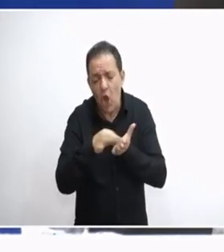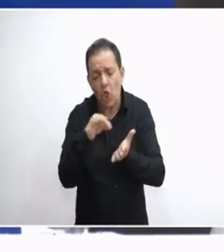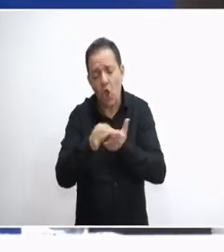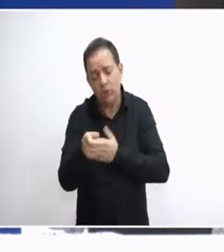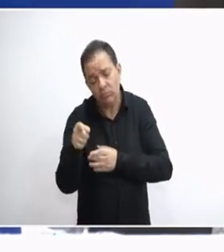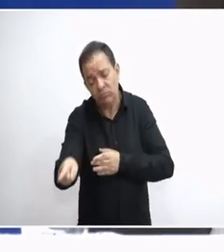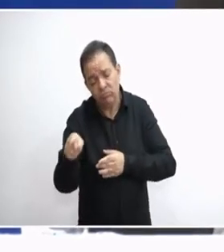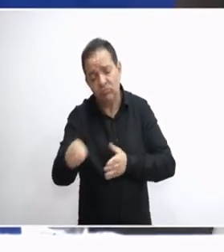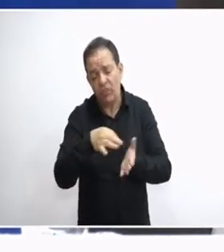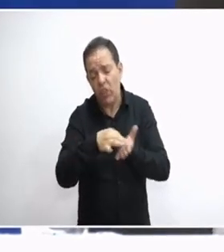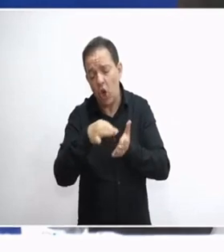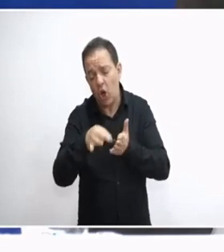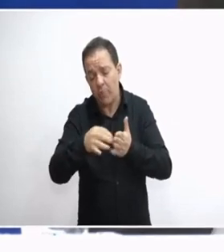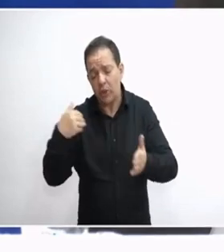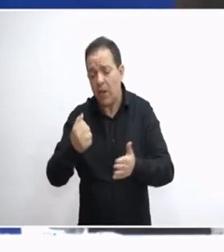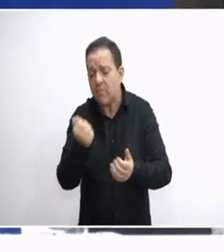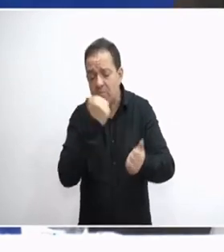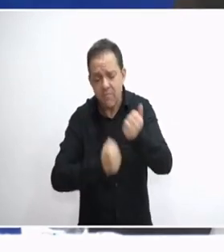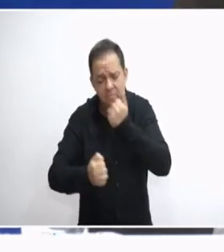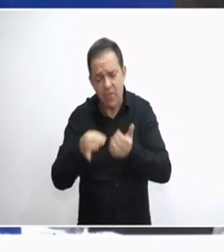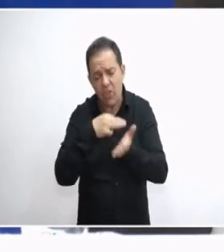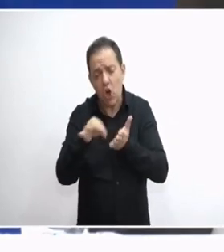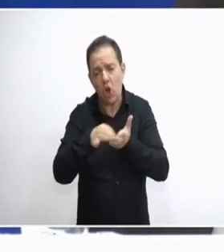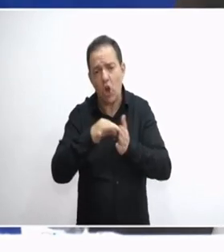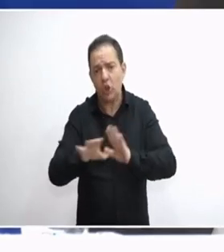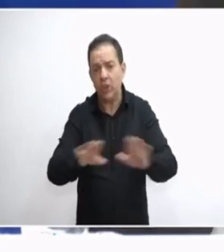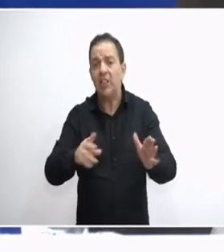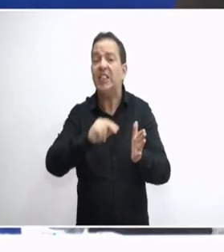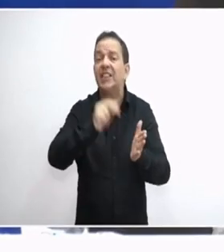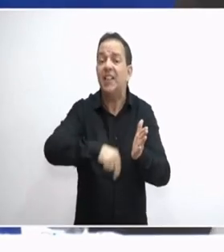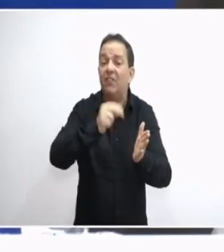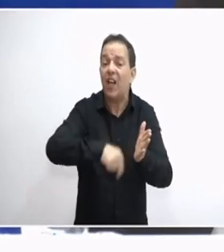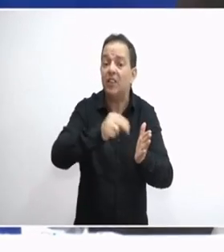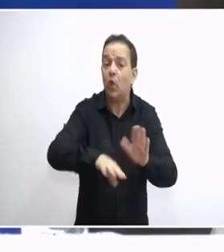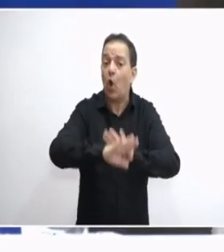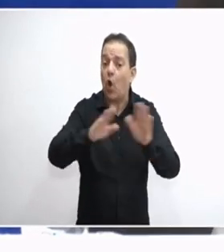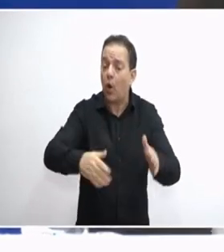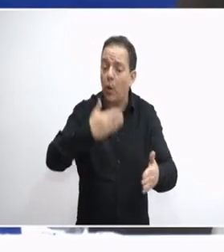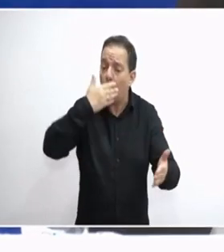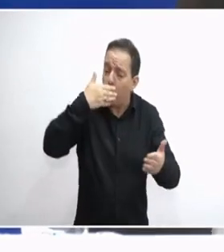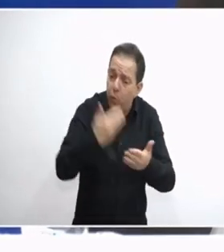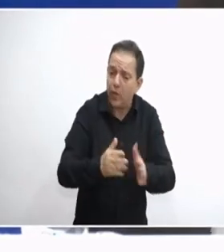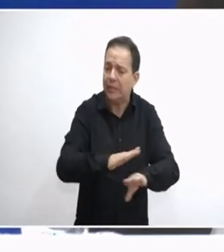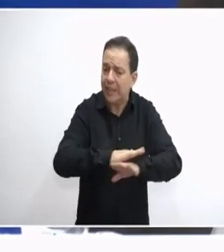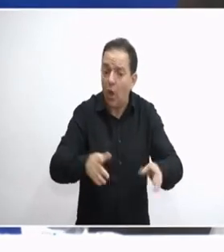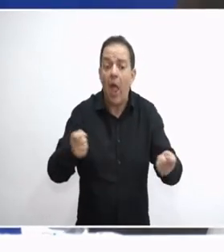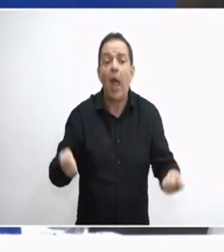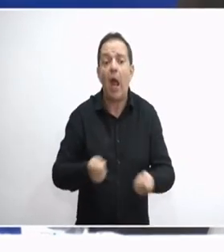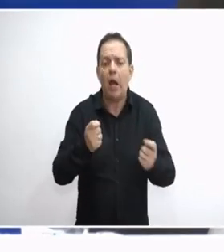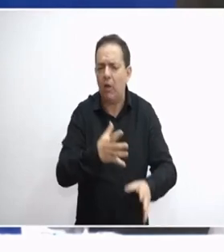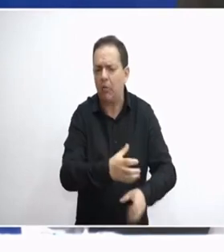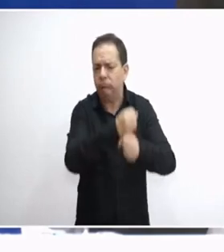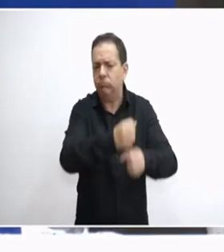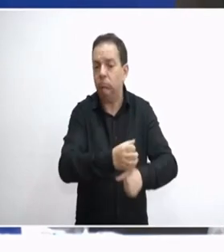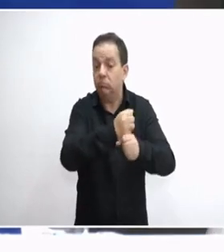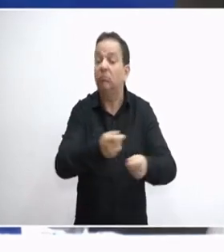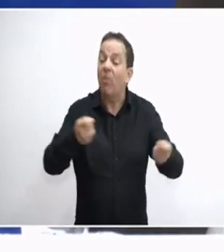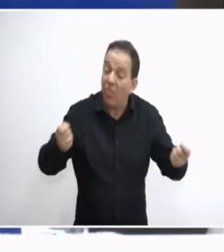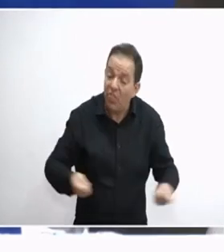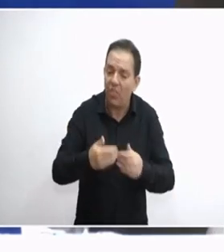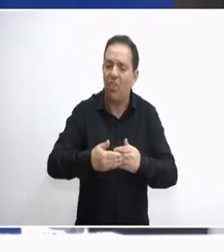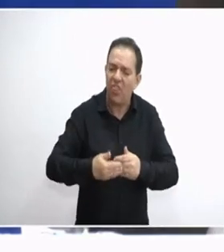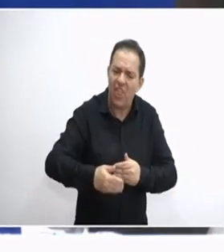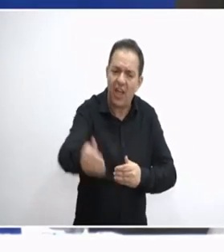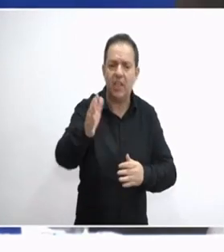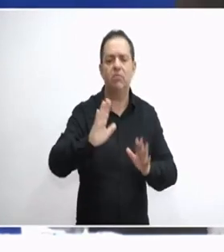λάθους που έχει συνεβεί στην Ελλάδα. Θα εκτελεστούν όλες οι συμβάσεις, όλος ο πλούτος και ό,τι έργο δεν έχει γίνει θα γίνει με